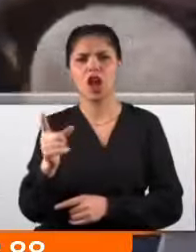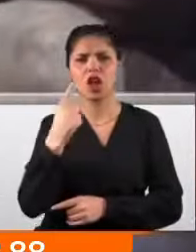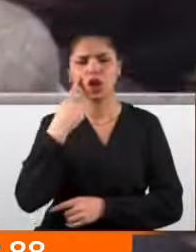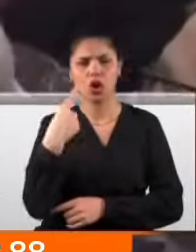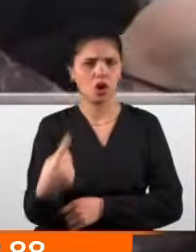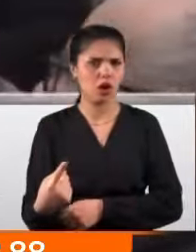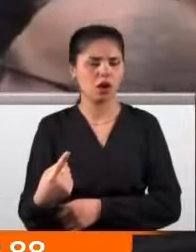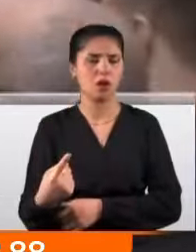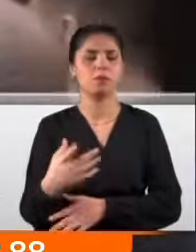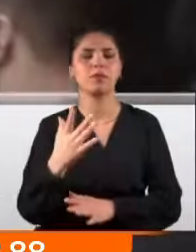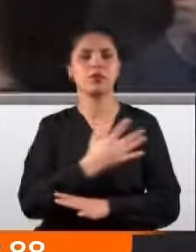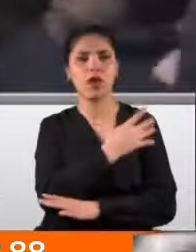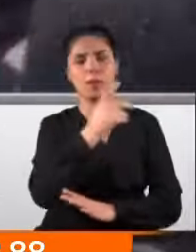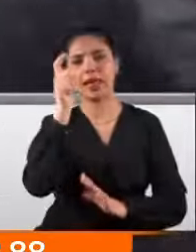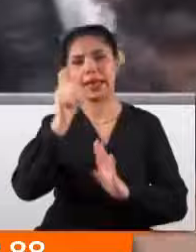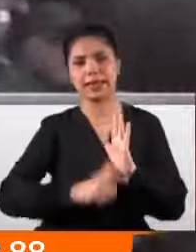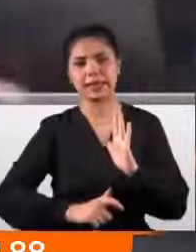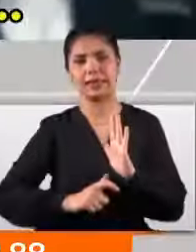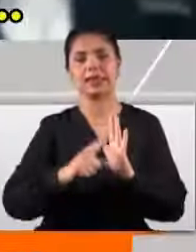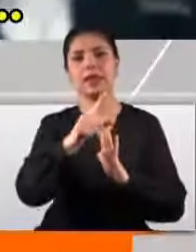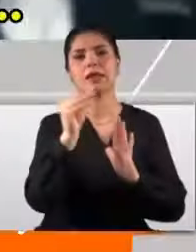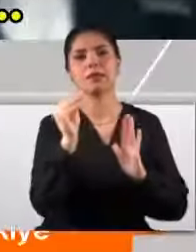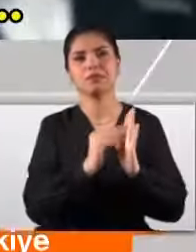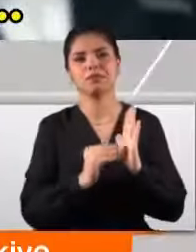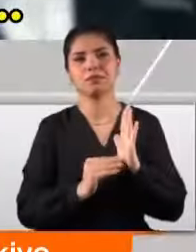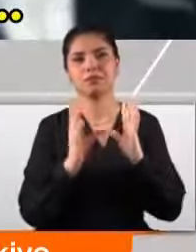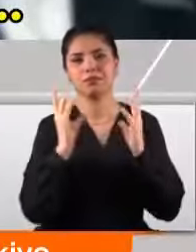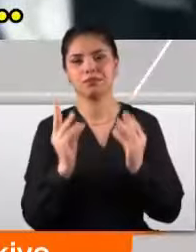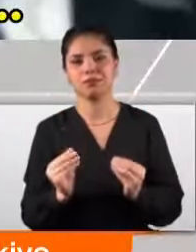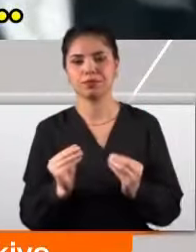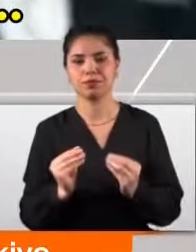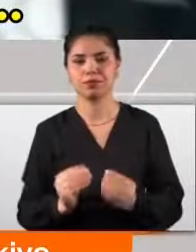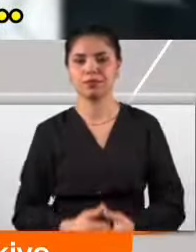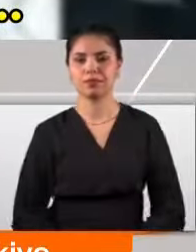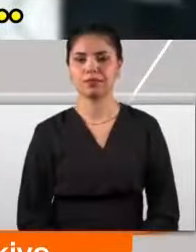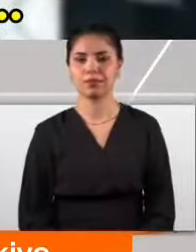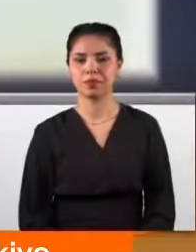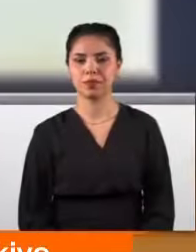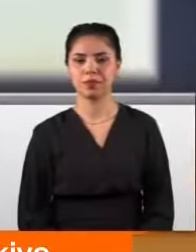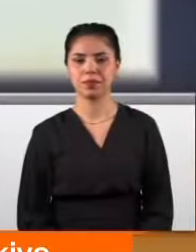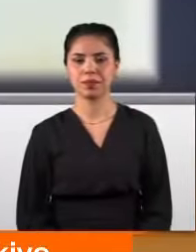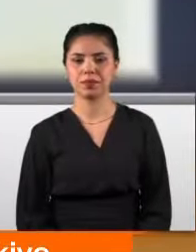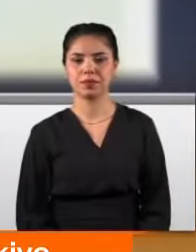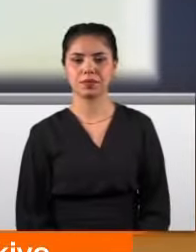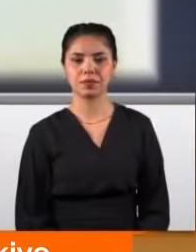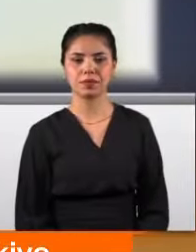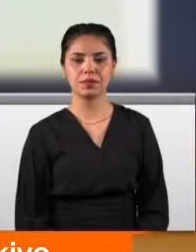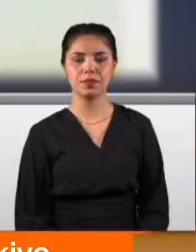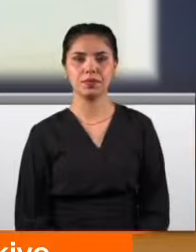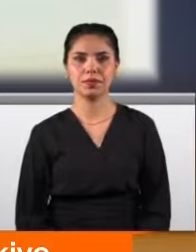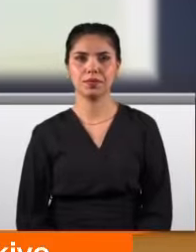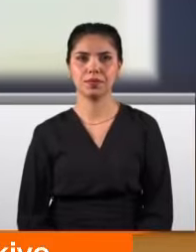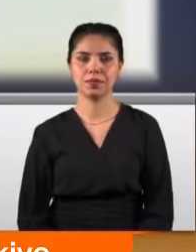ilçelerinde CHP listelerinde yer buldu. Açık açık ittifak yaptık ya bunun daha ötesi yok ki. Esenyurt'ta yaşanan,